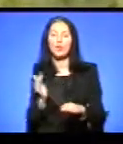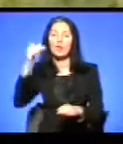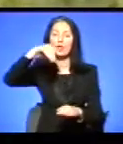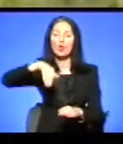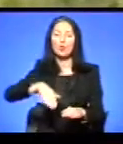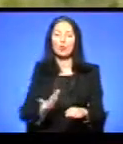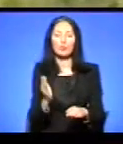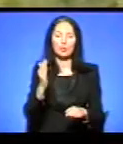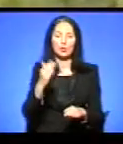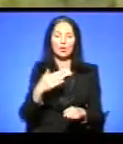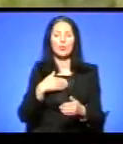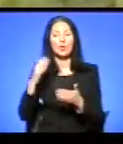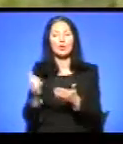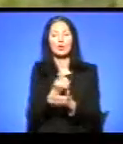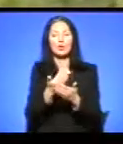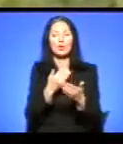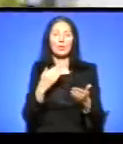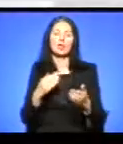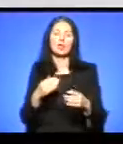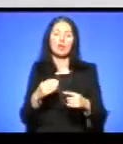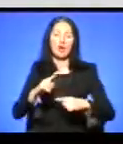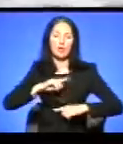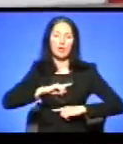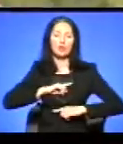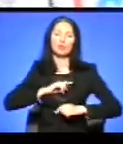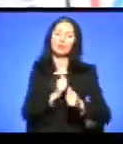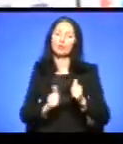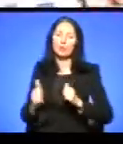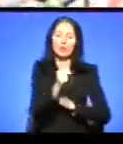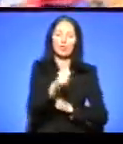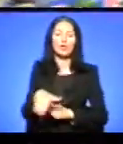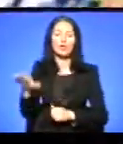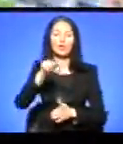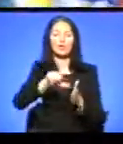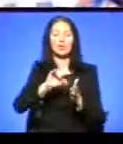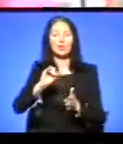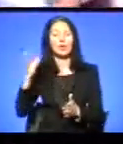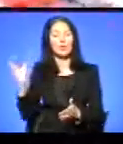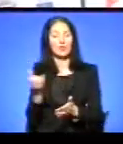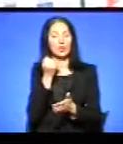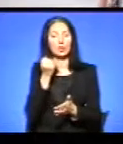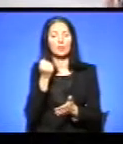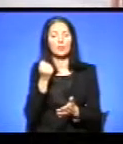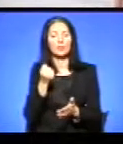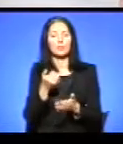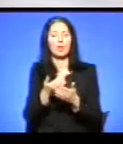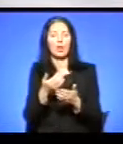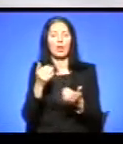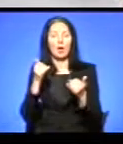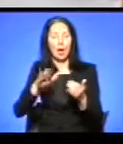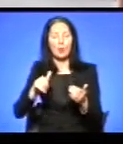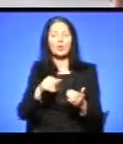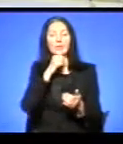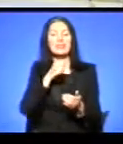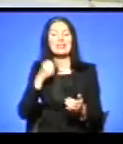перед фінішом від'їхати від усіх учасників і виграти. Першою категорією старші дівчата фінішує Анастасія